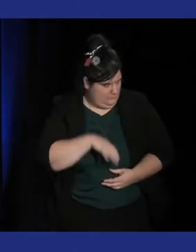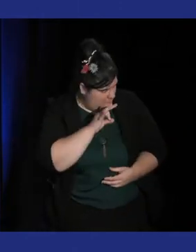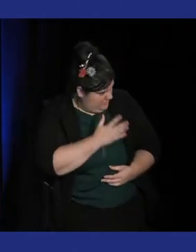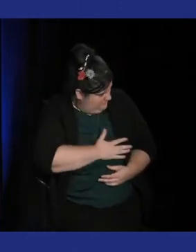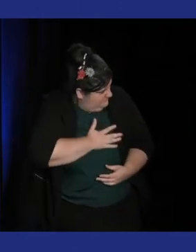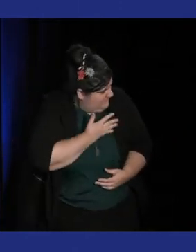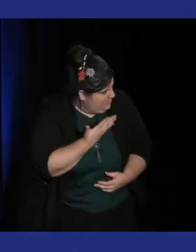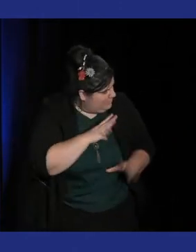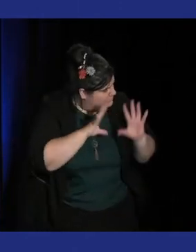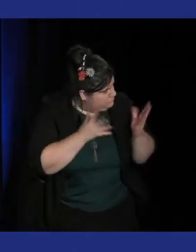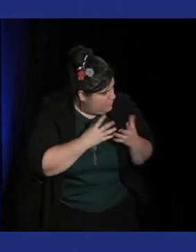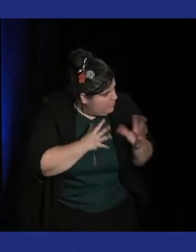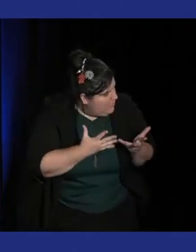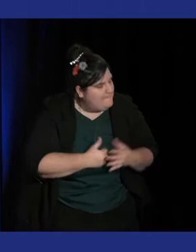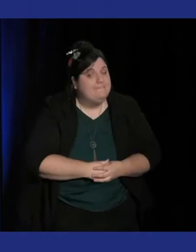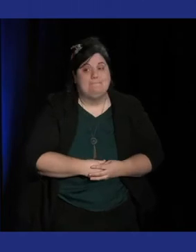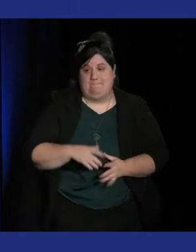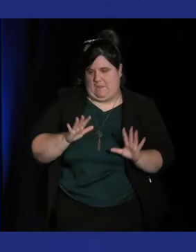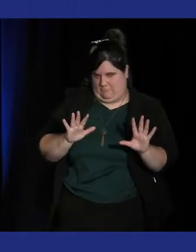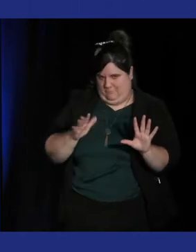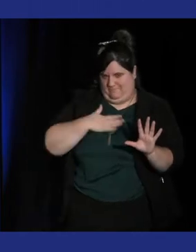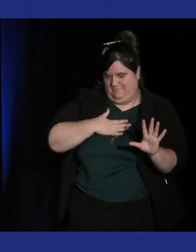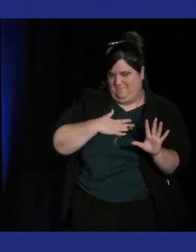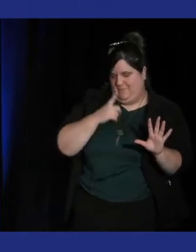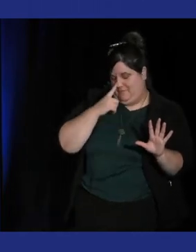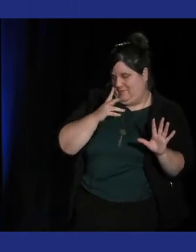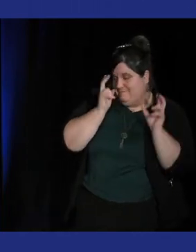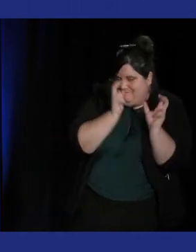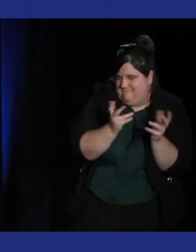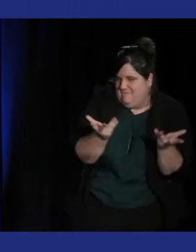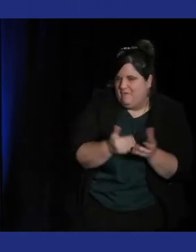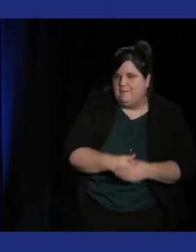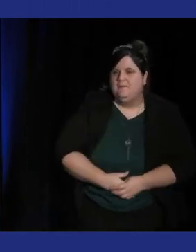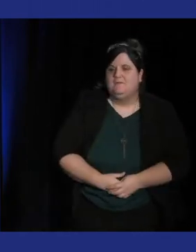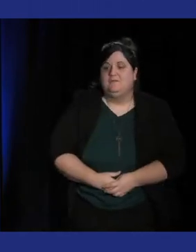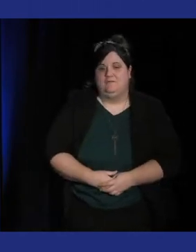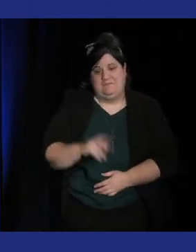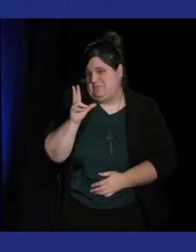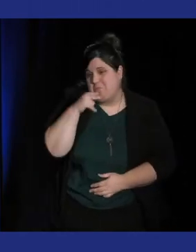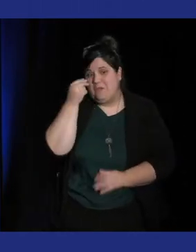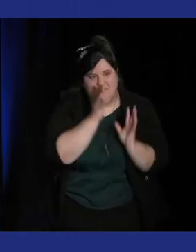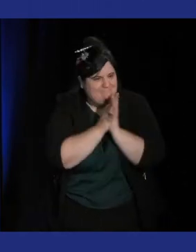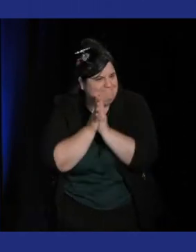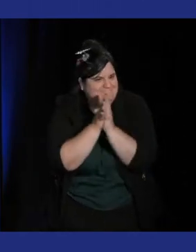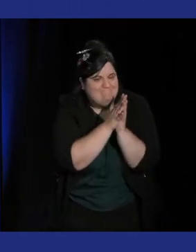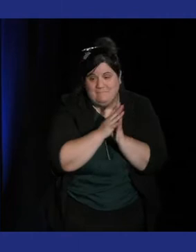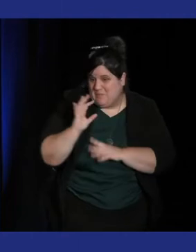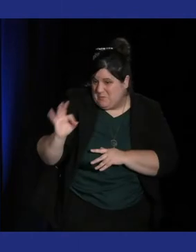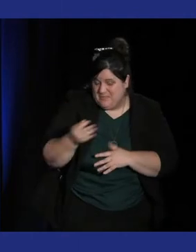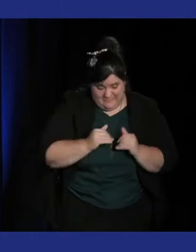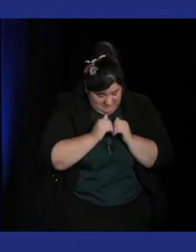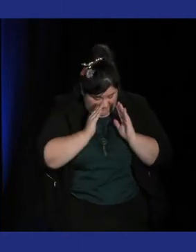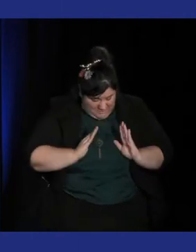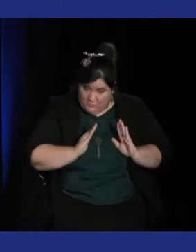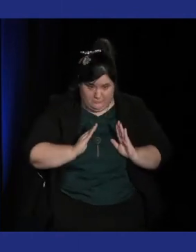'intérêt ? Alors en ce qui me concerne moi ce qui m'a plu tout de suite c'est le côté humain et justement le fait d'aller en salle d